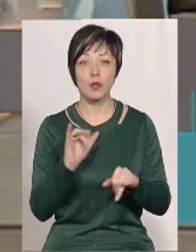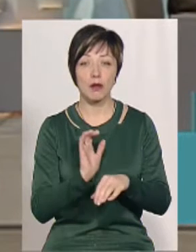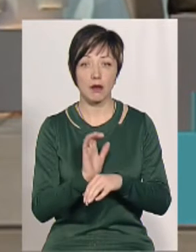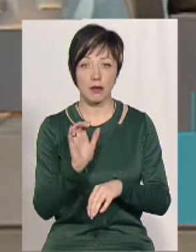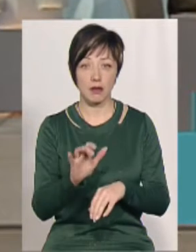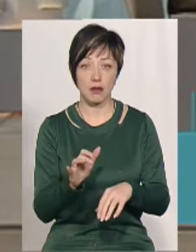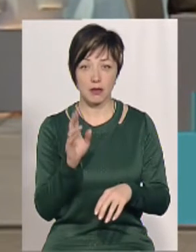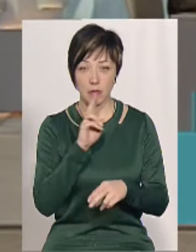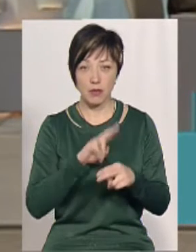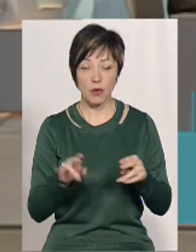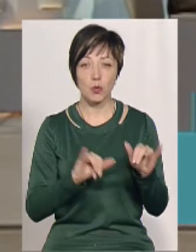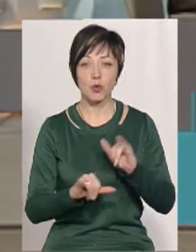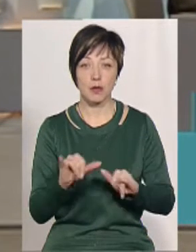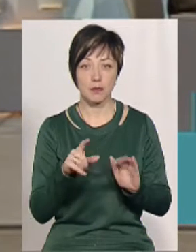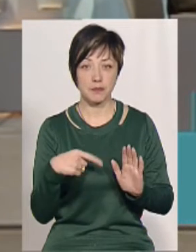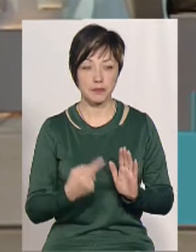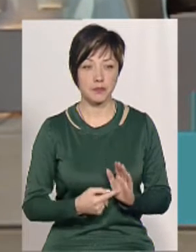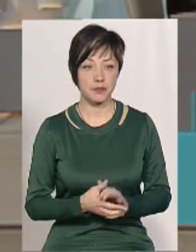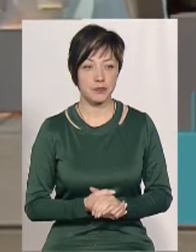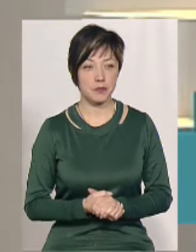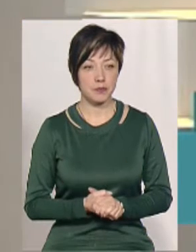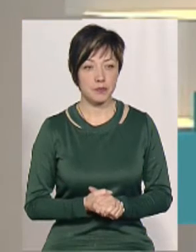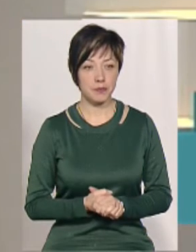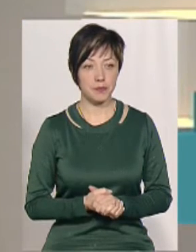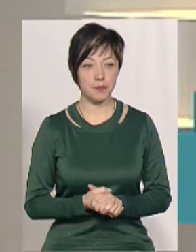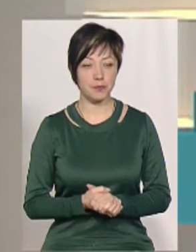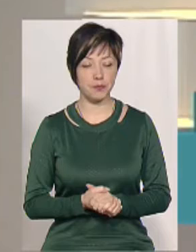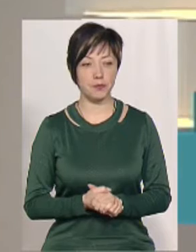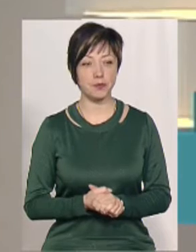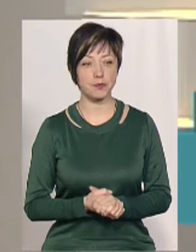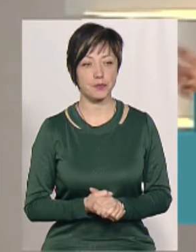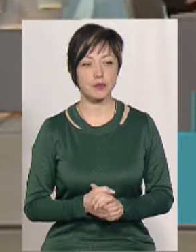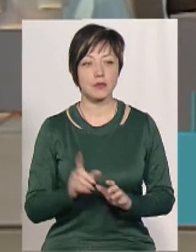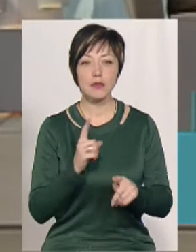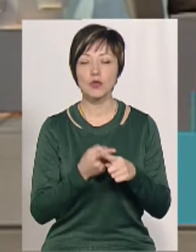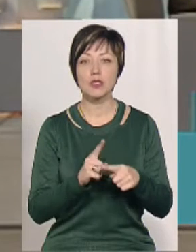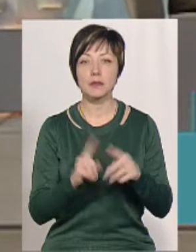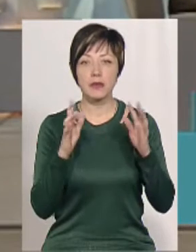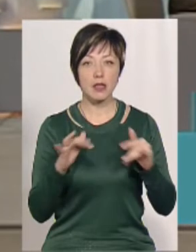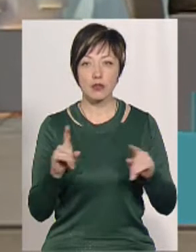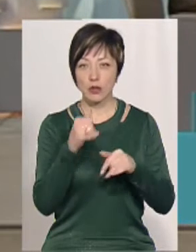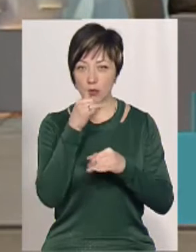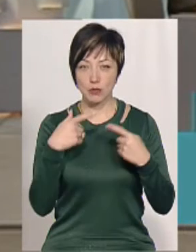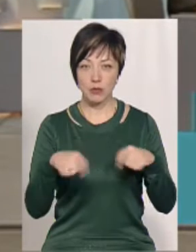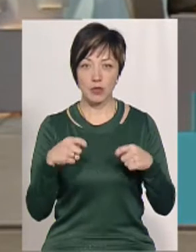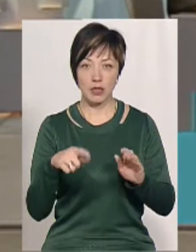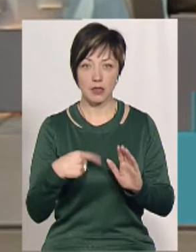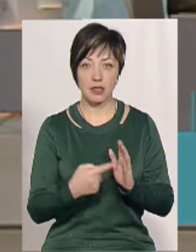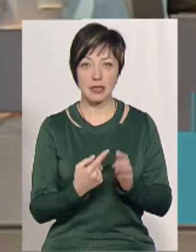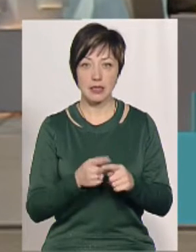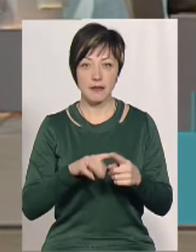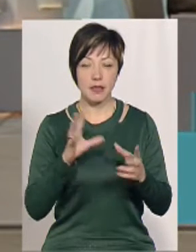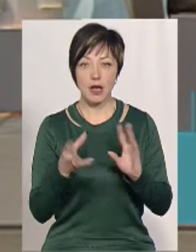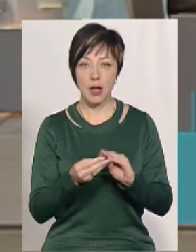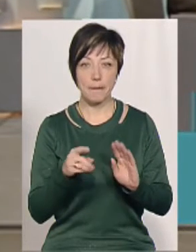потім дівають? Дякую вам. Прошу, пані Тетяна, що з тими ялинками, які не реалізовуються? Це